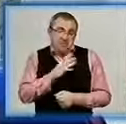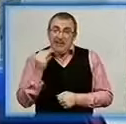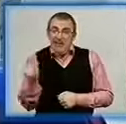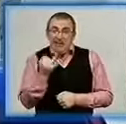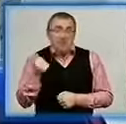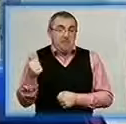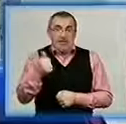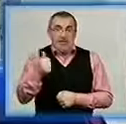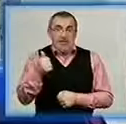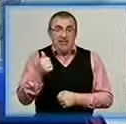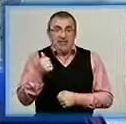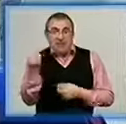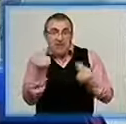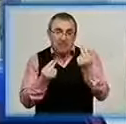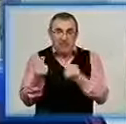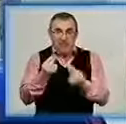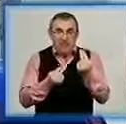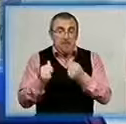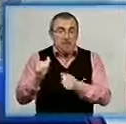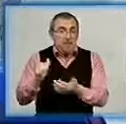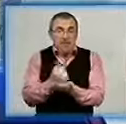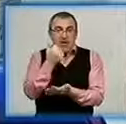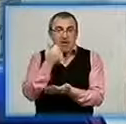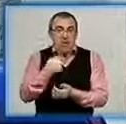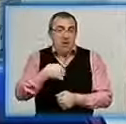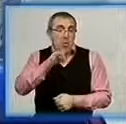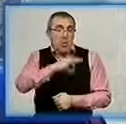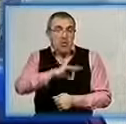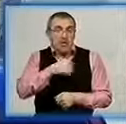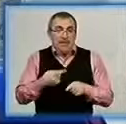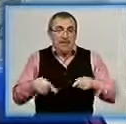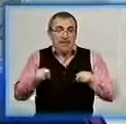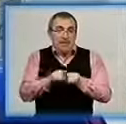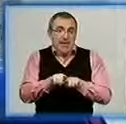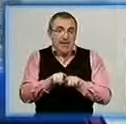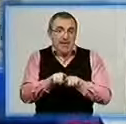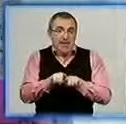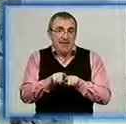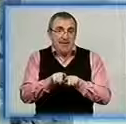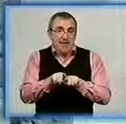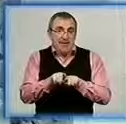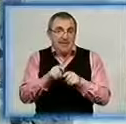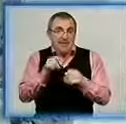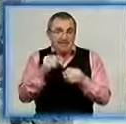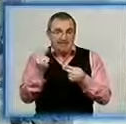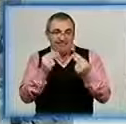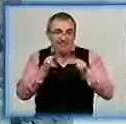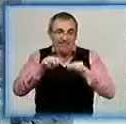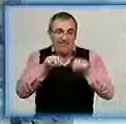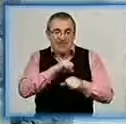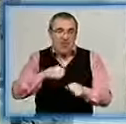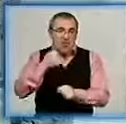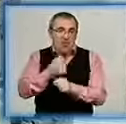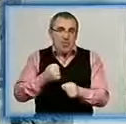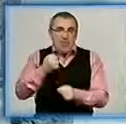перше для мене таке розписування. Перший раз я користуюсь такими пензликами саморобними.